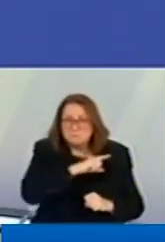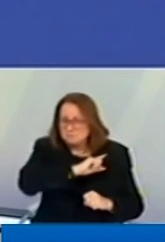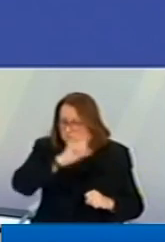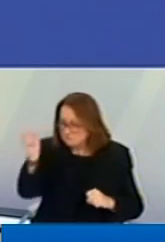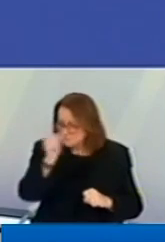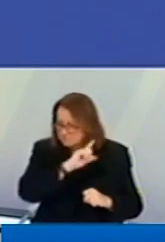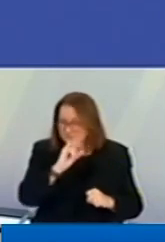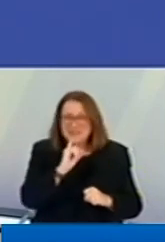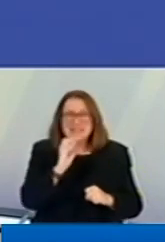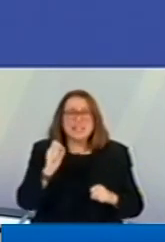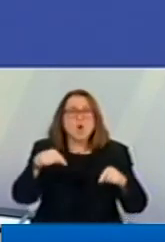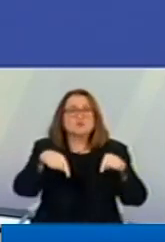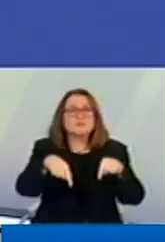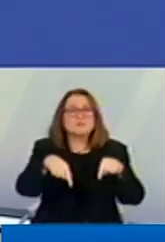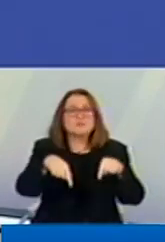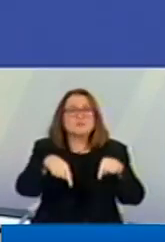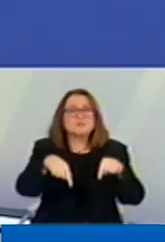ηλικίες. Δόξα τω Θεώ ευτυχώς.